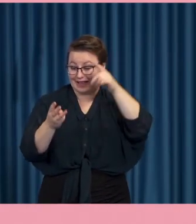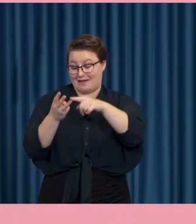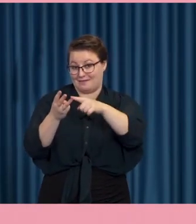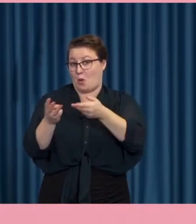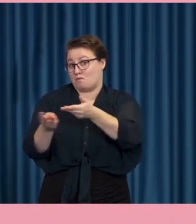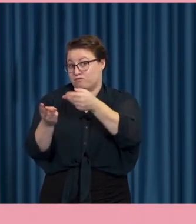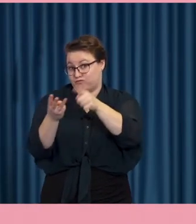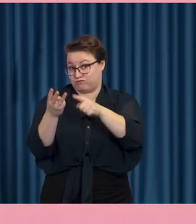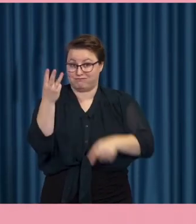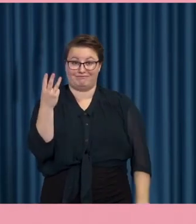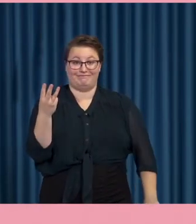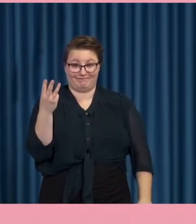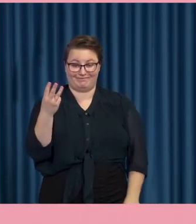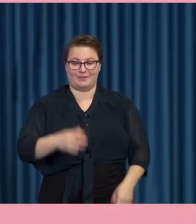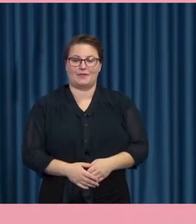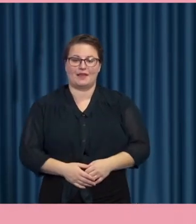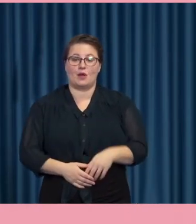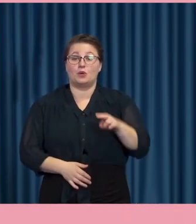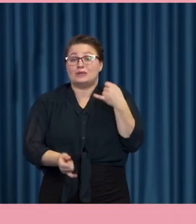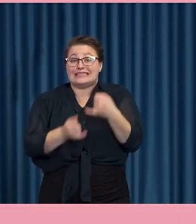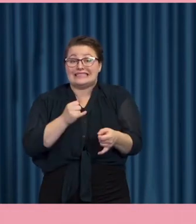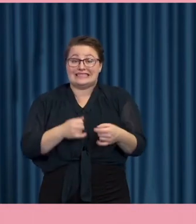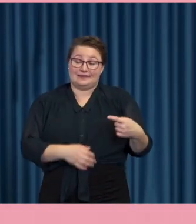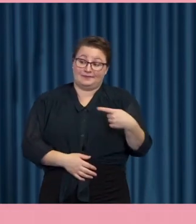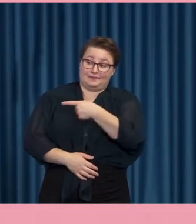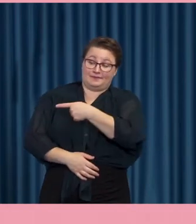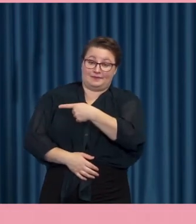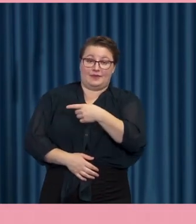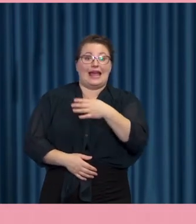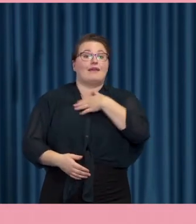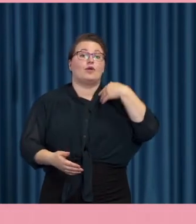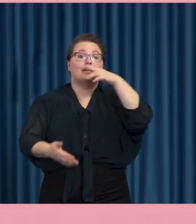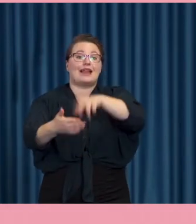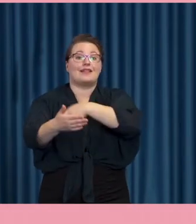dem i. Allra sist här vill jag passa på att nämna att Digidel-nätverket